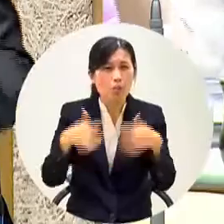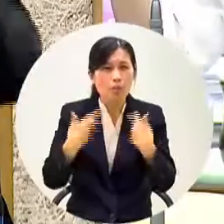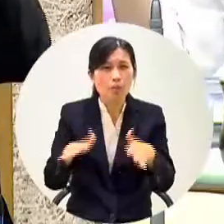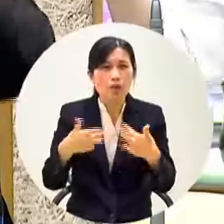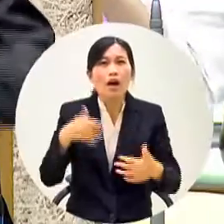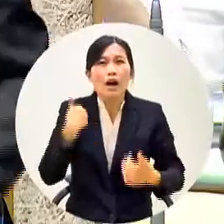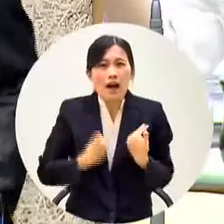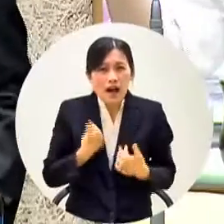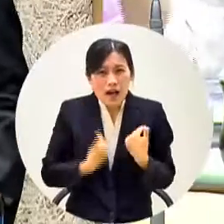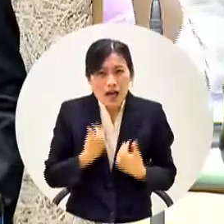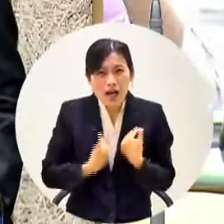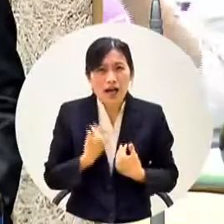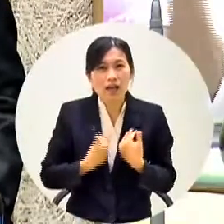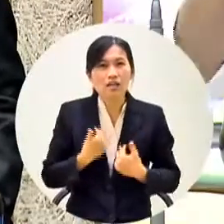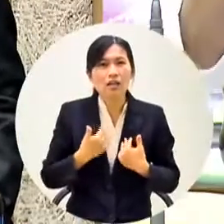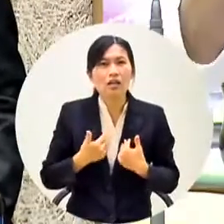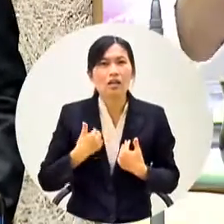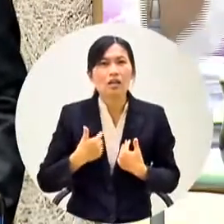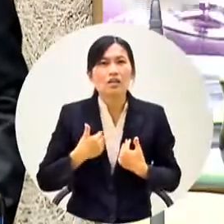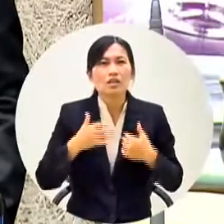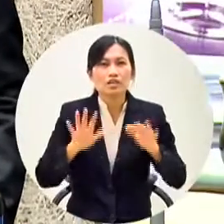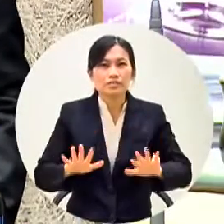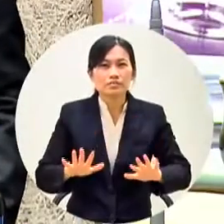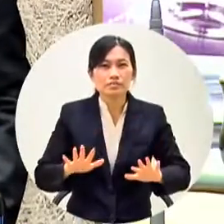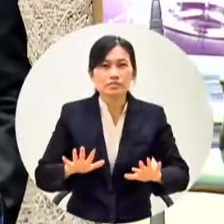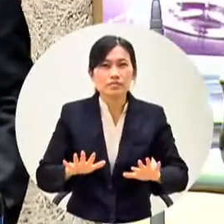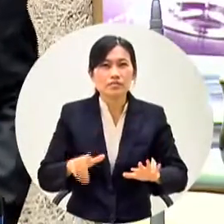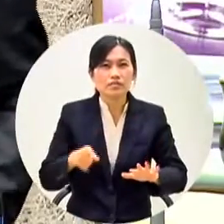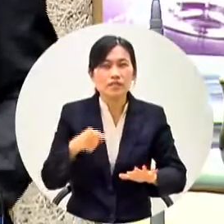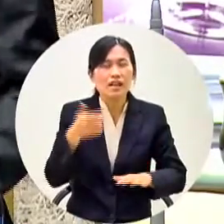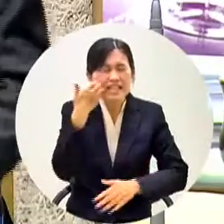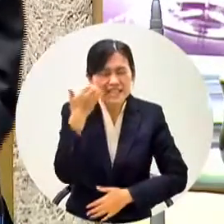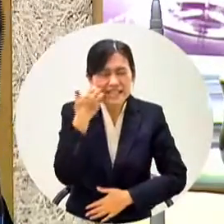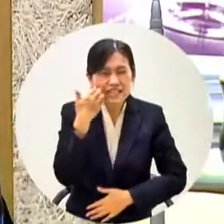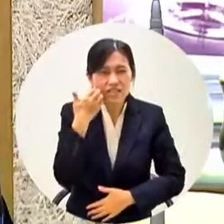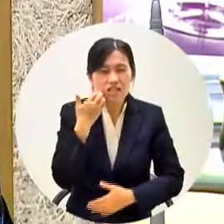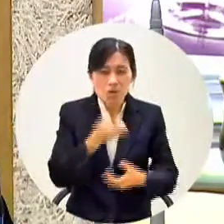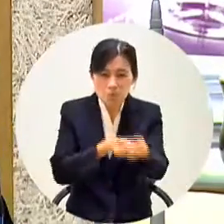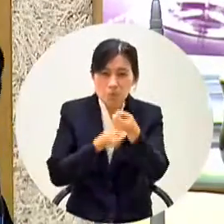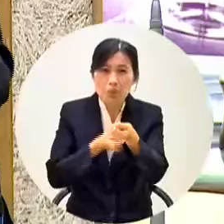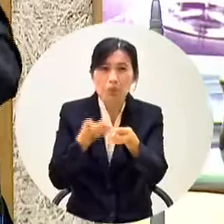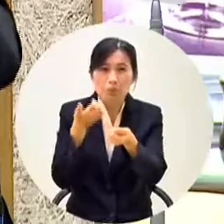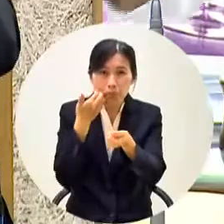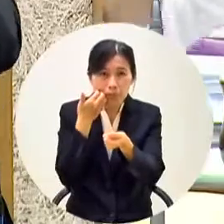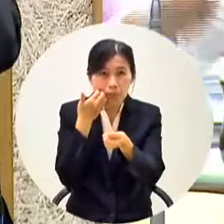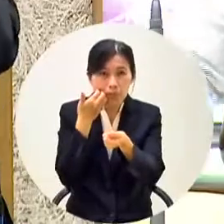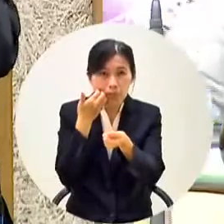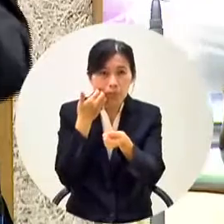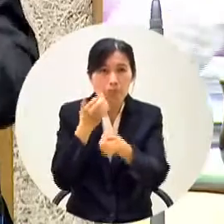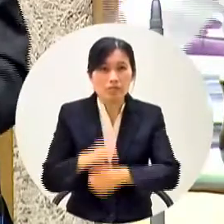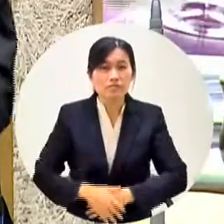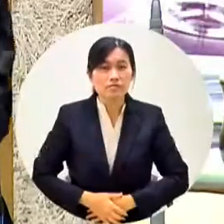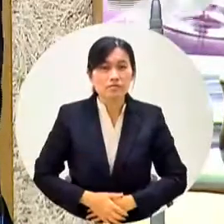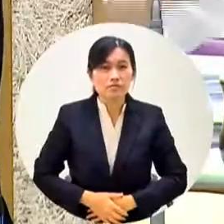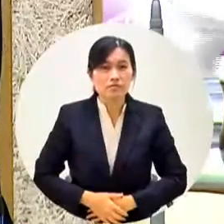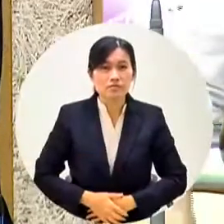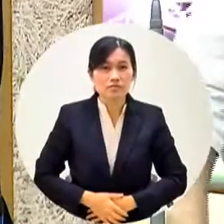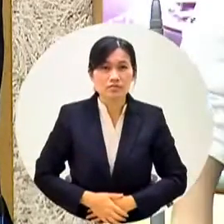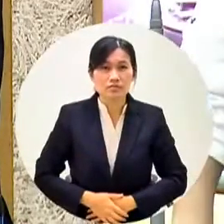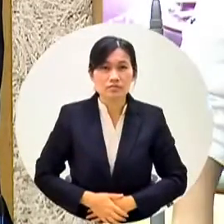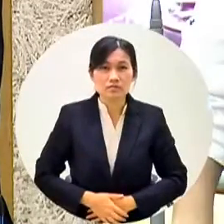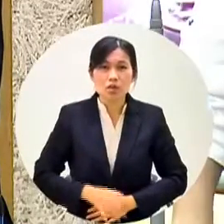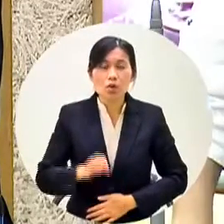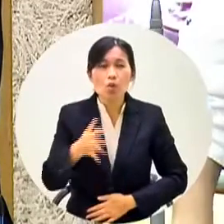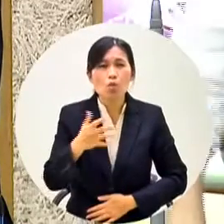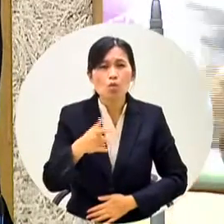很高興來而且他是專務的廠商跟藍牧沒有關係隨目的那既然這樣子你何必